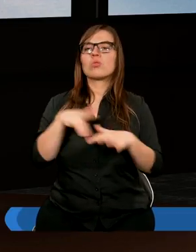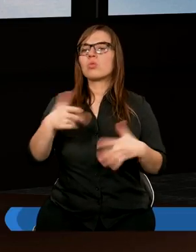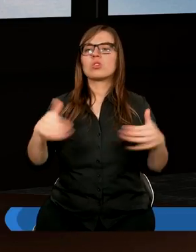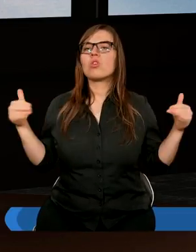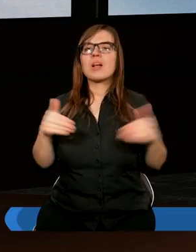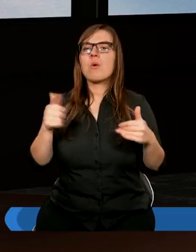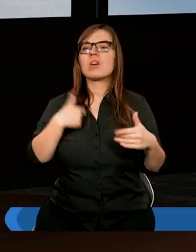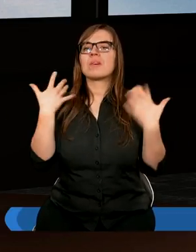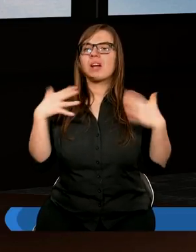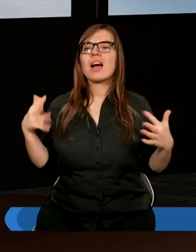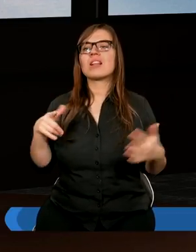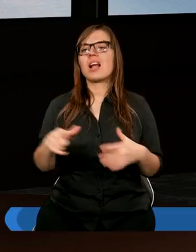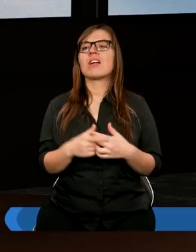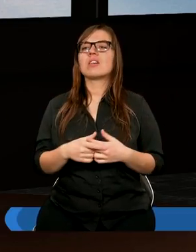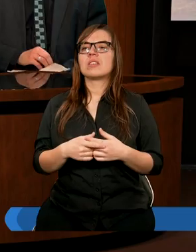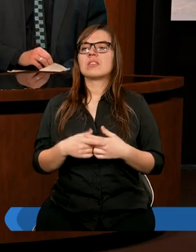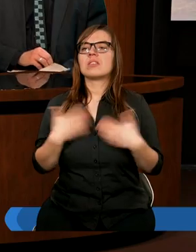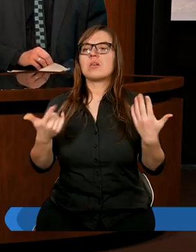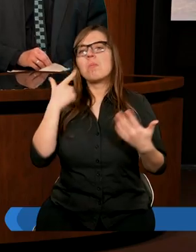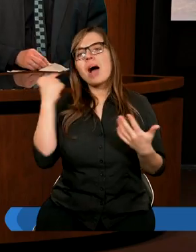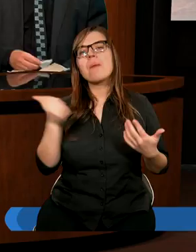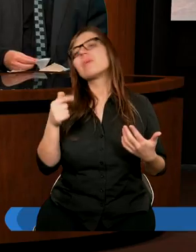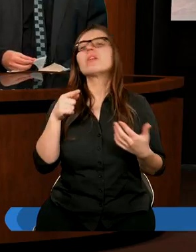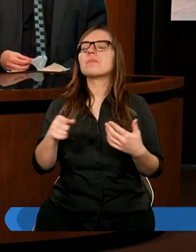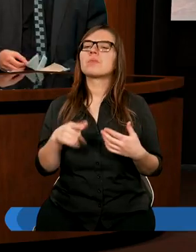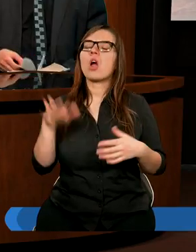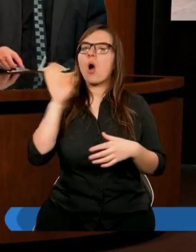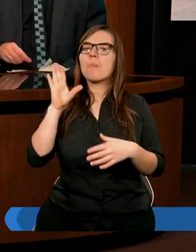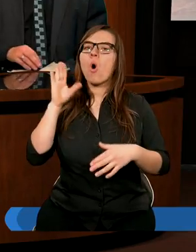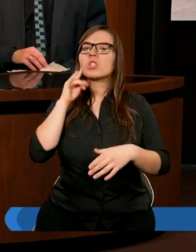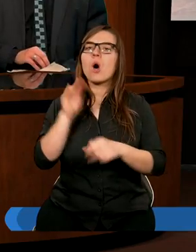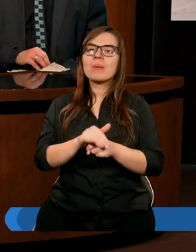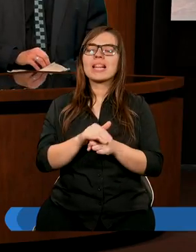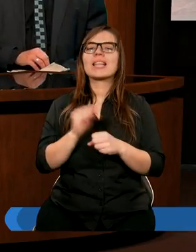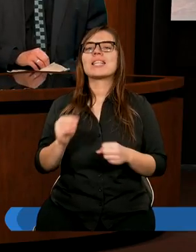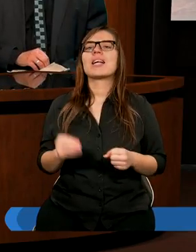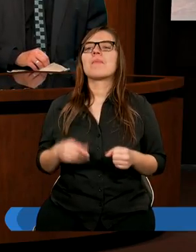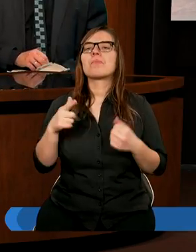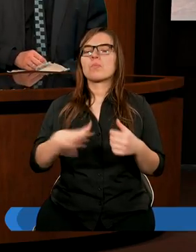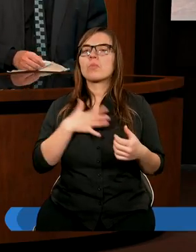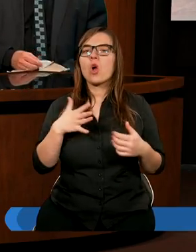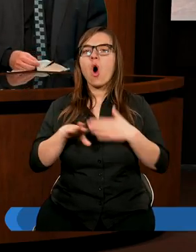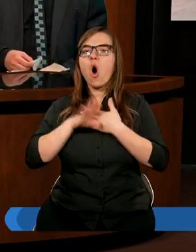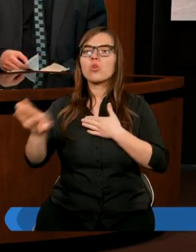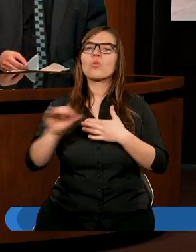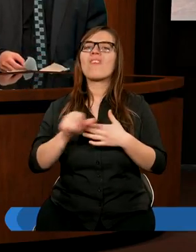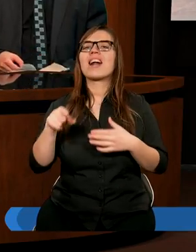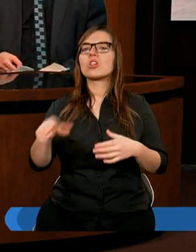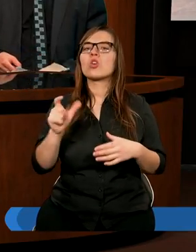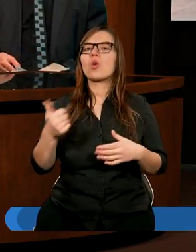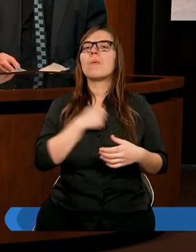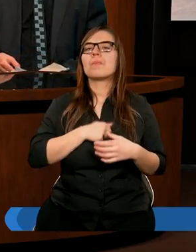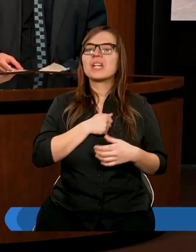niemożliwe. Mieć taką radość. Pamiętać prawdopodobnie. Na Boże obietnice. Odsuwać od siebie to, co jest